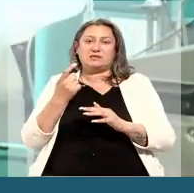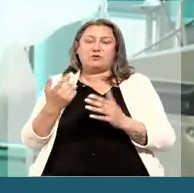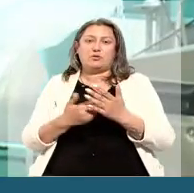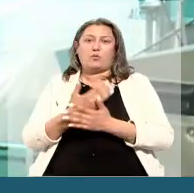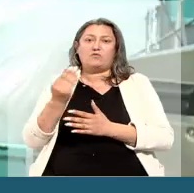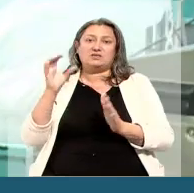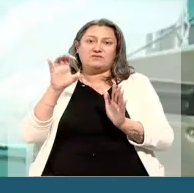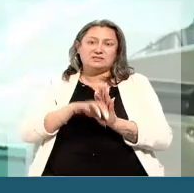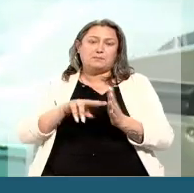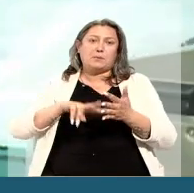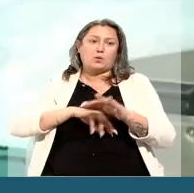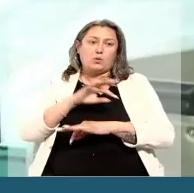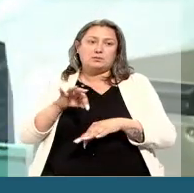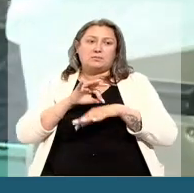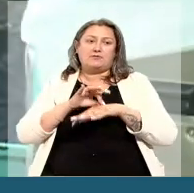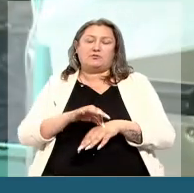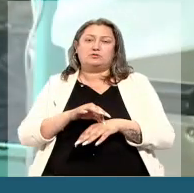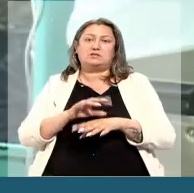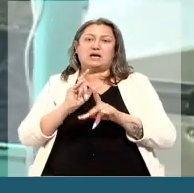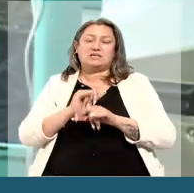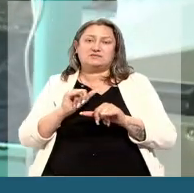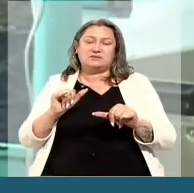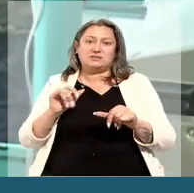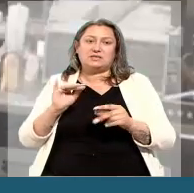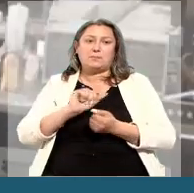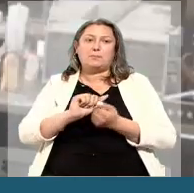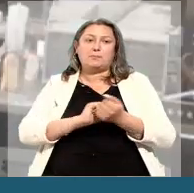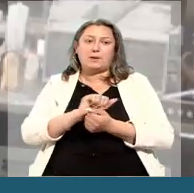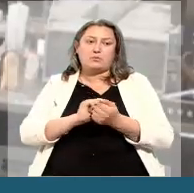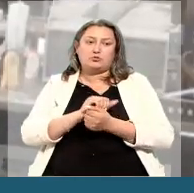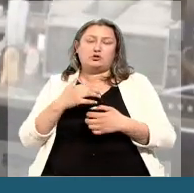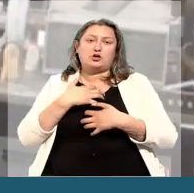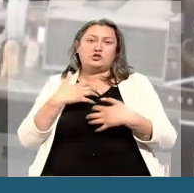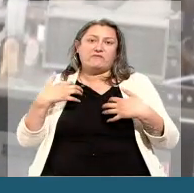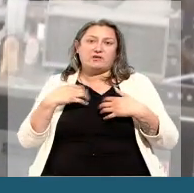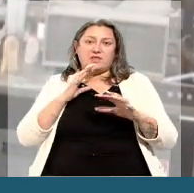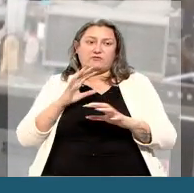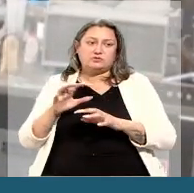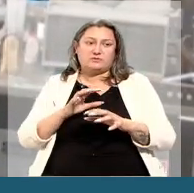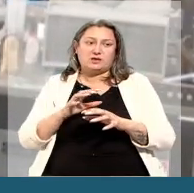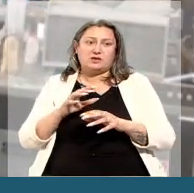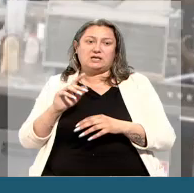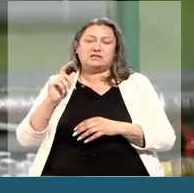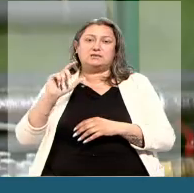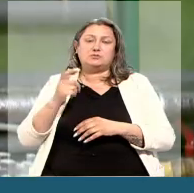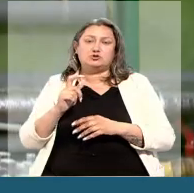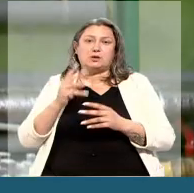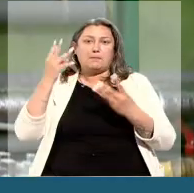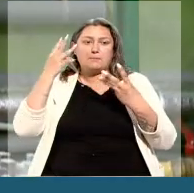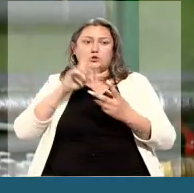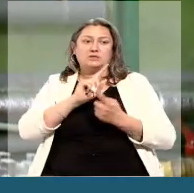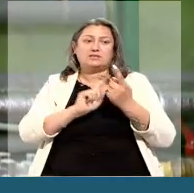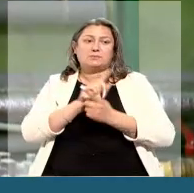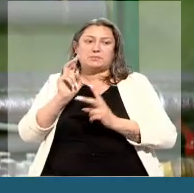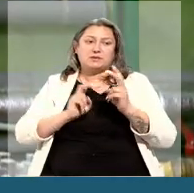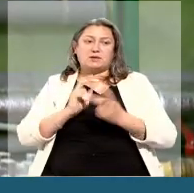инвестициялық жобалар жүзеге асырылуды. Кәсі орындарды техникалық тұрғыдан жаңғырту, бәсекеге қабілеттілікті артыру, экспортты ғалеветті